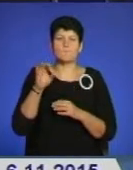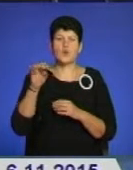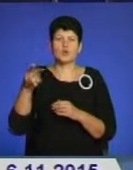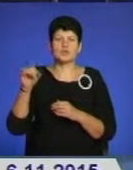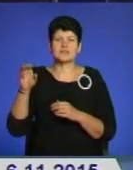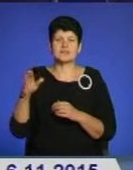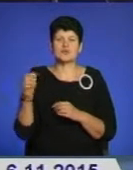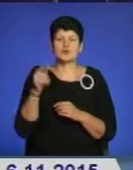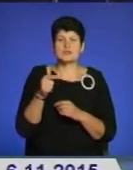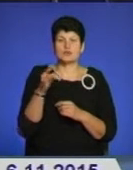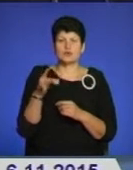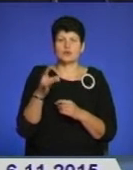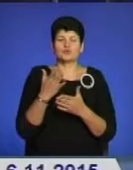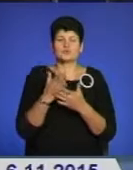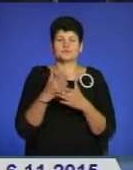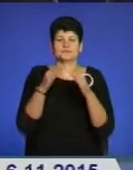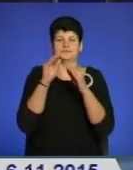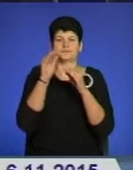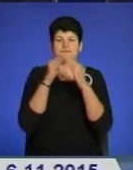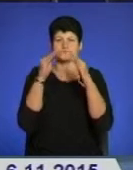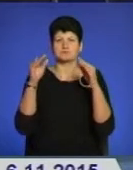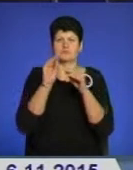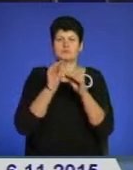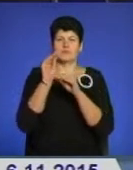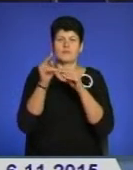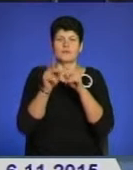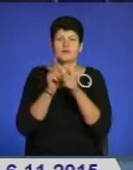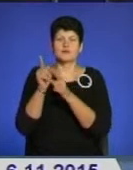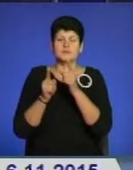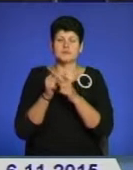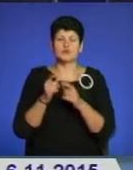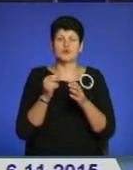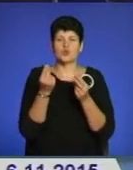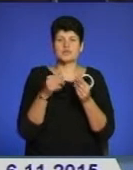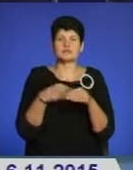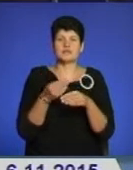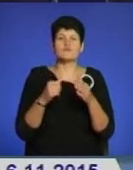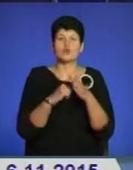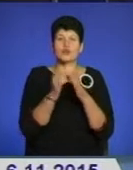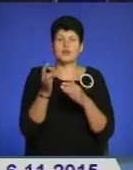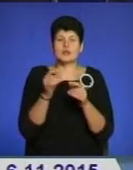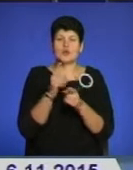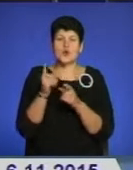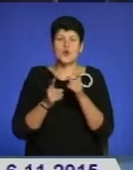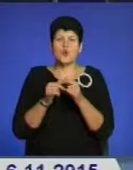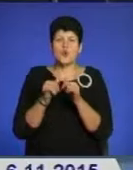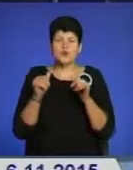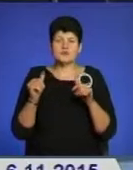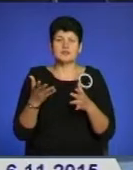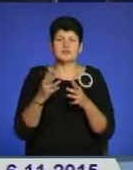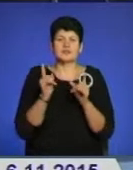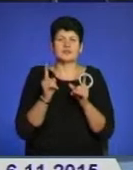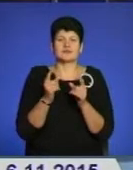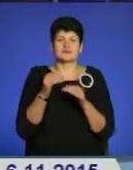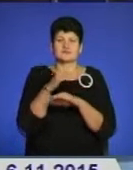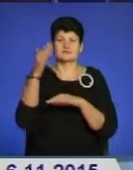триває перекриття даху меморіального комплексу. Кошти виділили з Фонду регіонального розвитку, однак їх вистачить лише на зовнішні роботи. Для оновлення